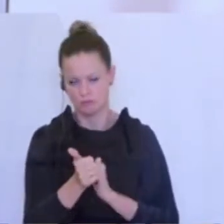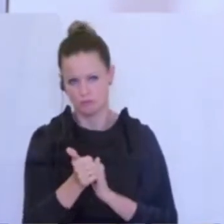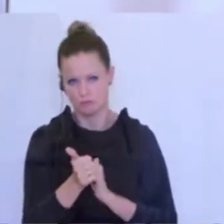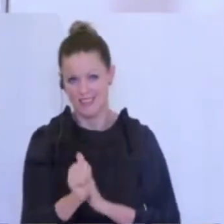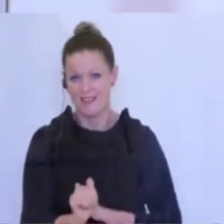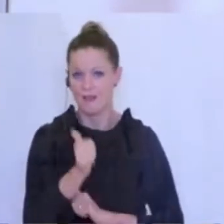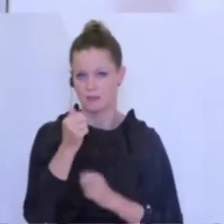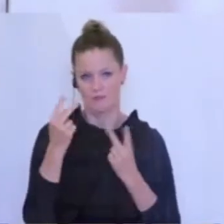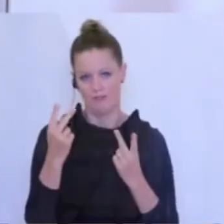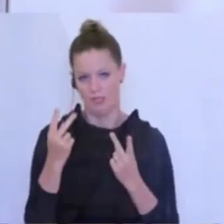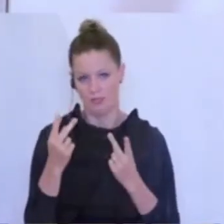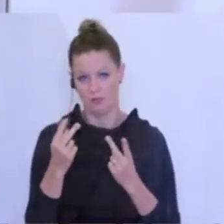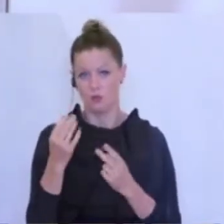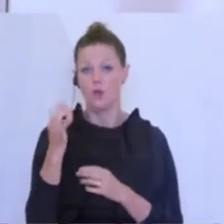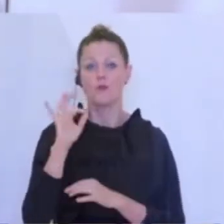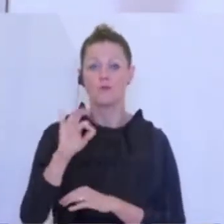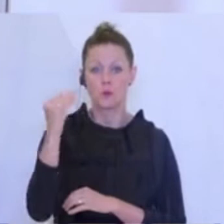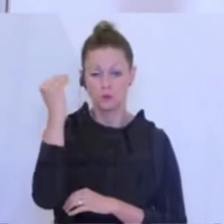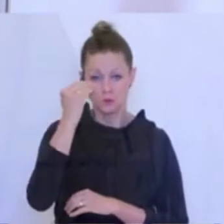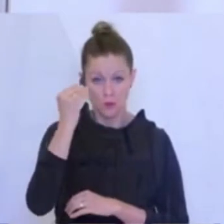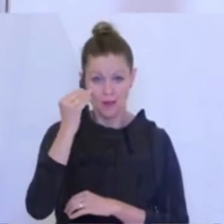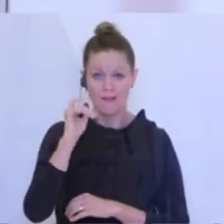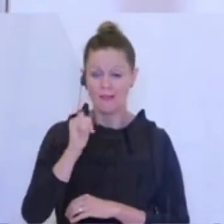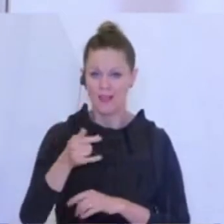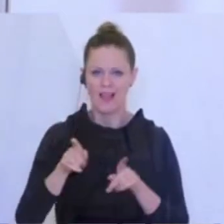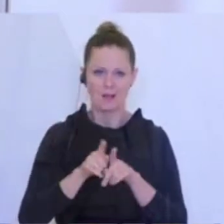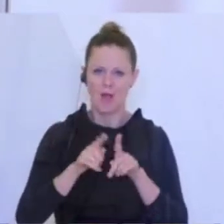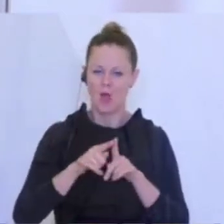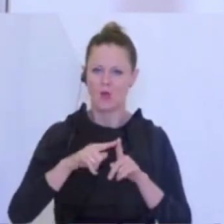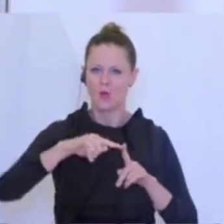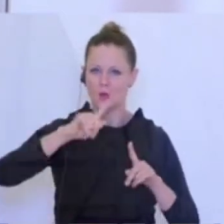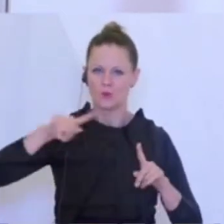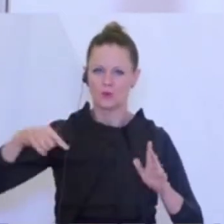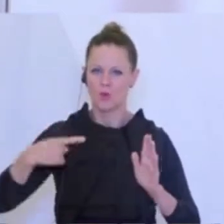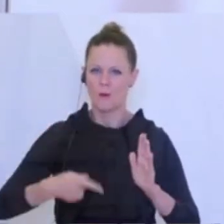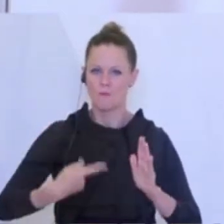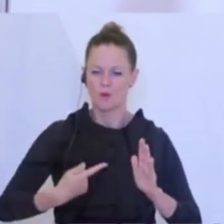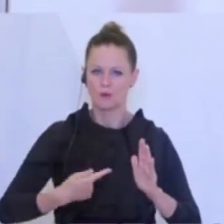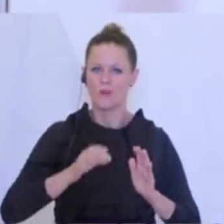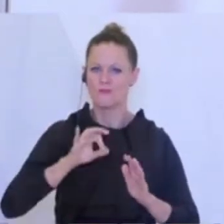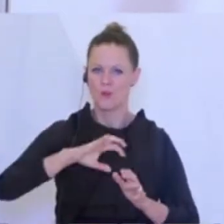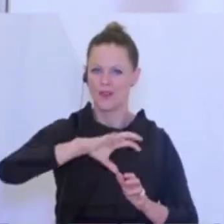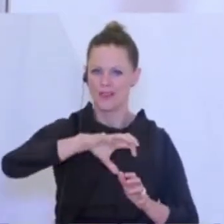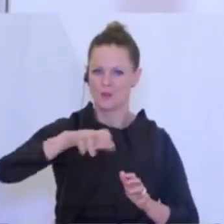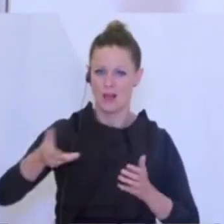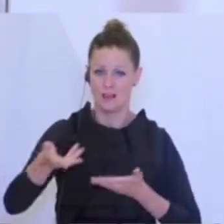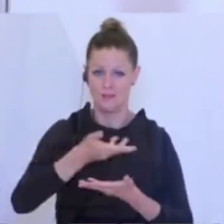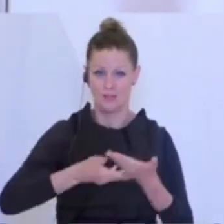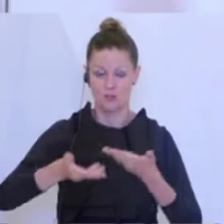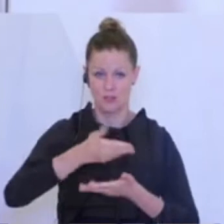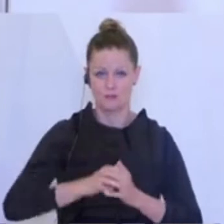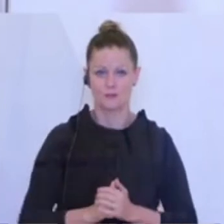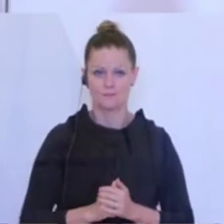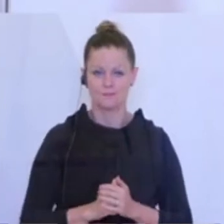aber zugegebenerweise, weil es natürlich auch ein Konjunkturmotor für die regionale Wirtschaft ist. Wir sprechen hier